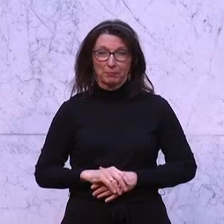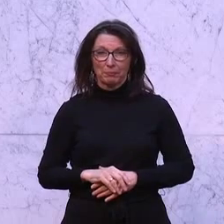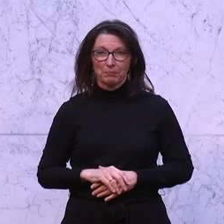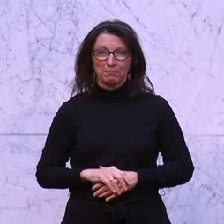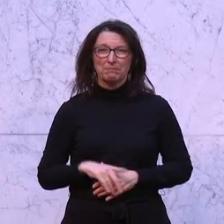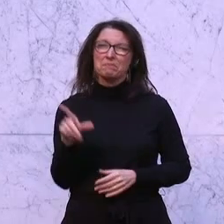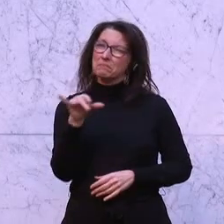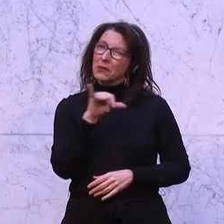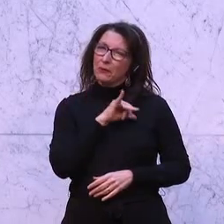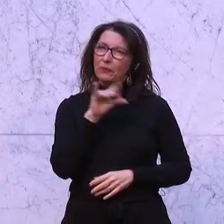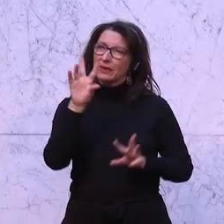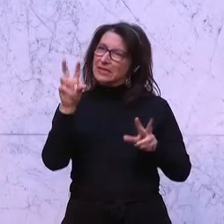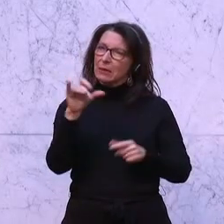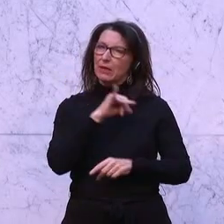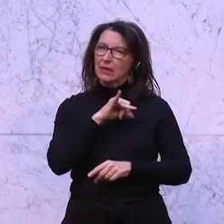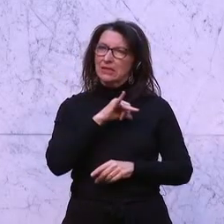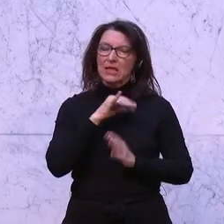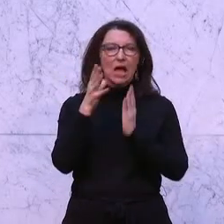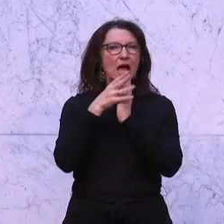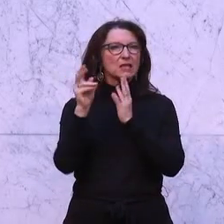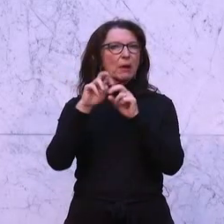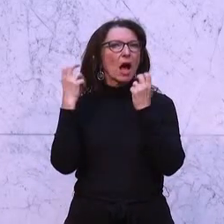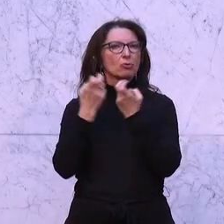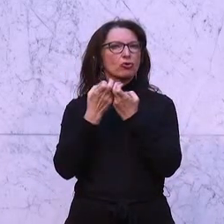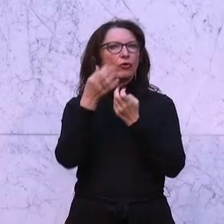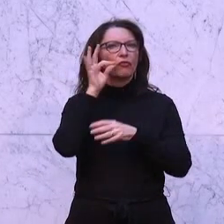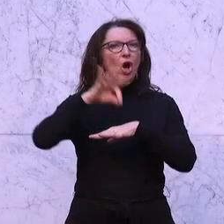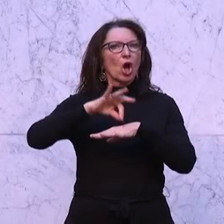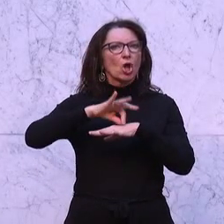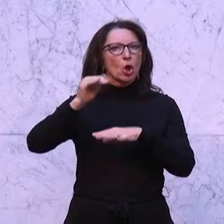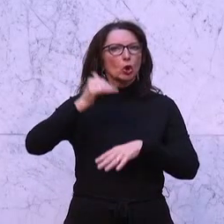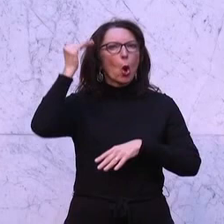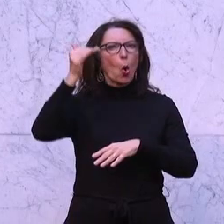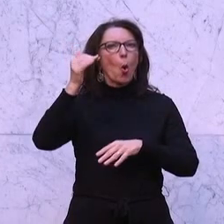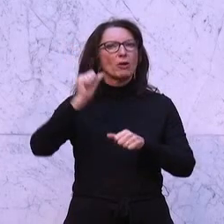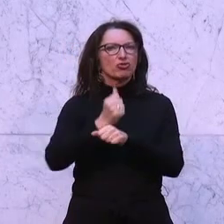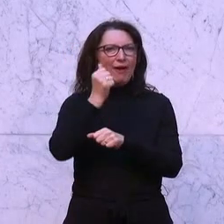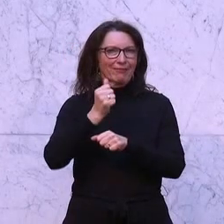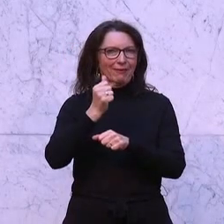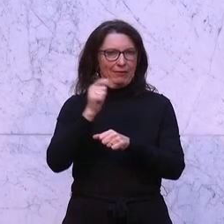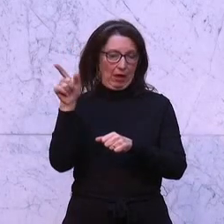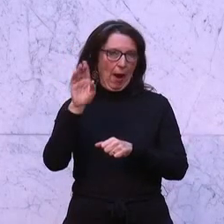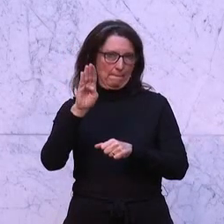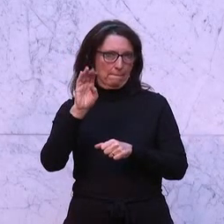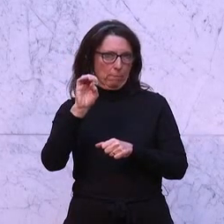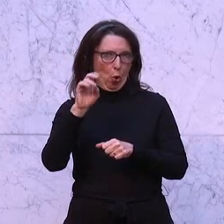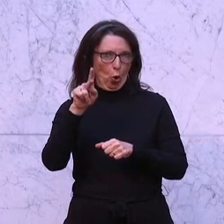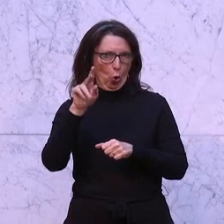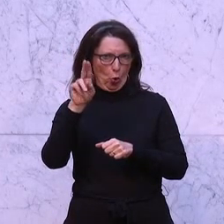Und ganz interessant zu diesem Thema war die Expertin im Ausschuss, die Frau Dr. Obersteiner von der BOKU, die es erklärt hat,